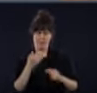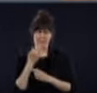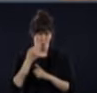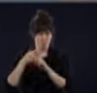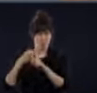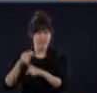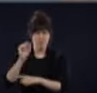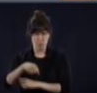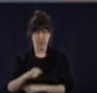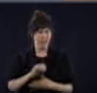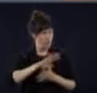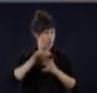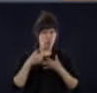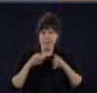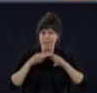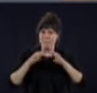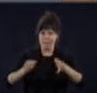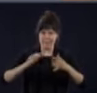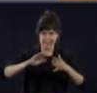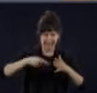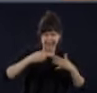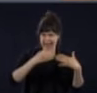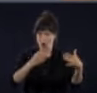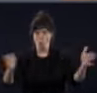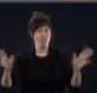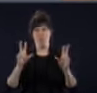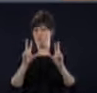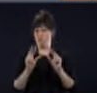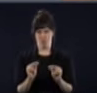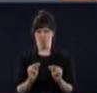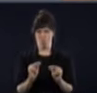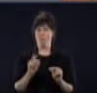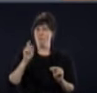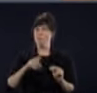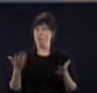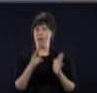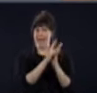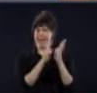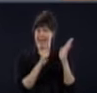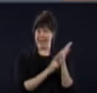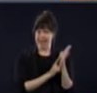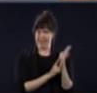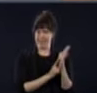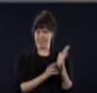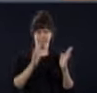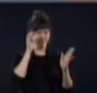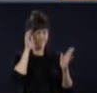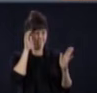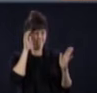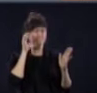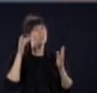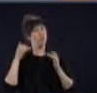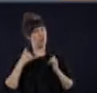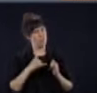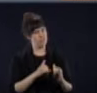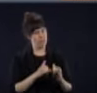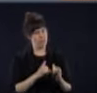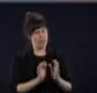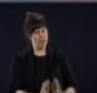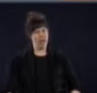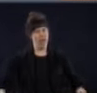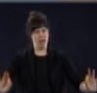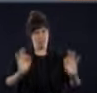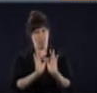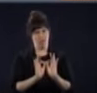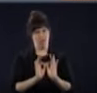parce qu'on ne veut pas encourager les gens à délaisser les consignes de santé publique. Ça, c'est très, très important, le message. Je peux passer un message aujourd'hui. Oui, on